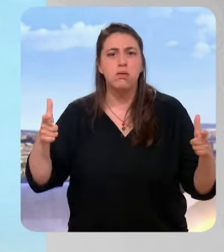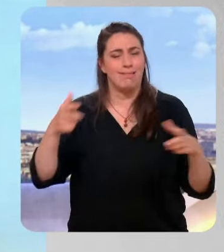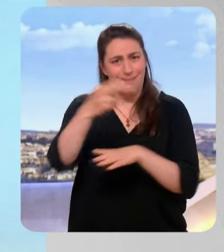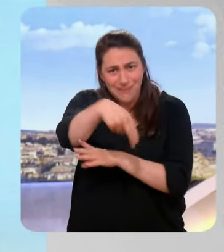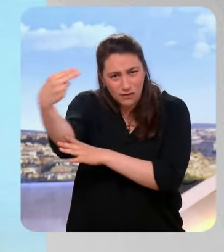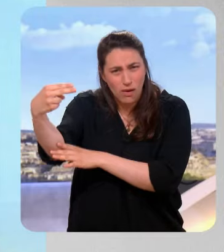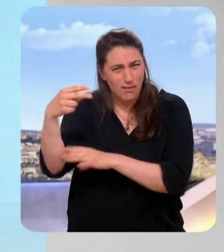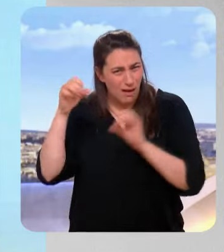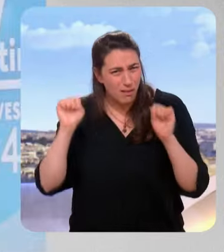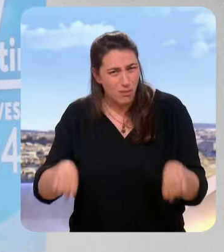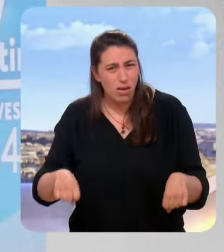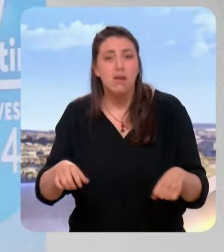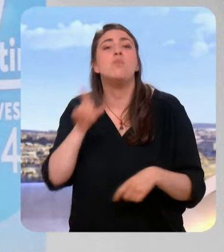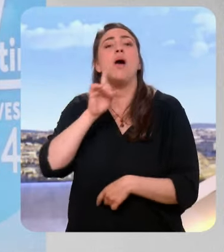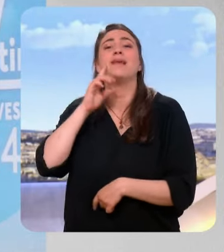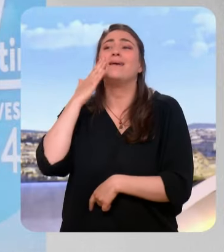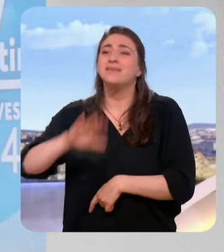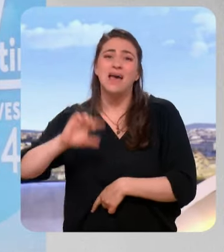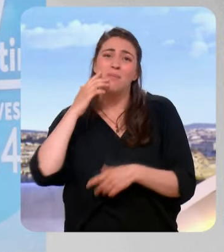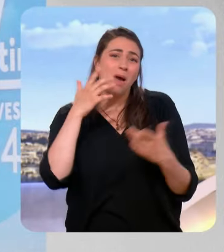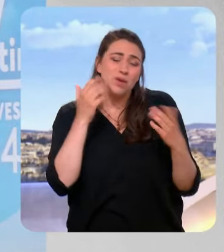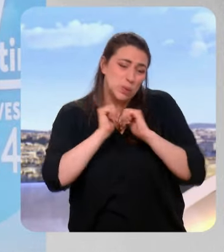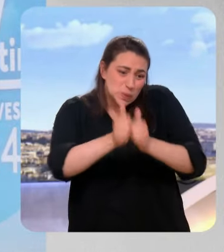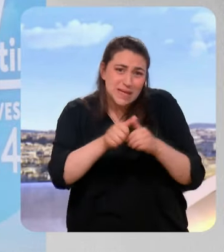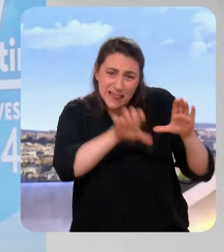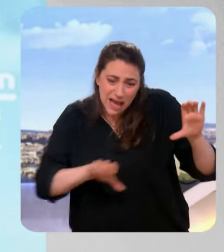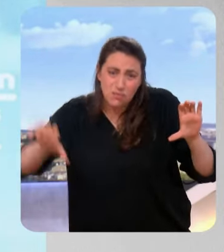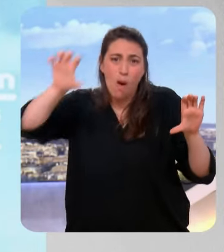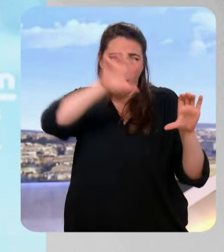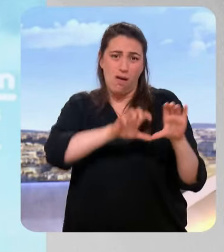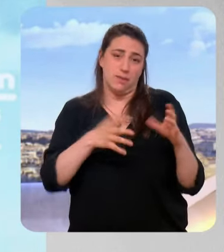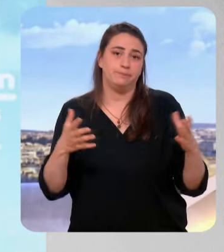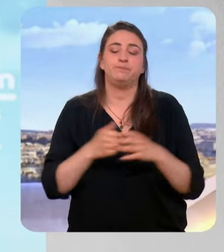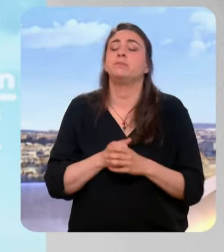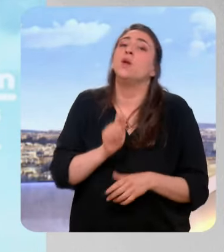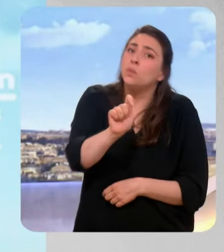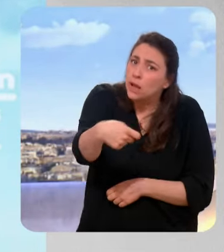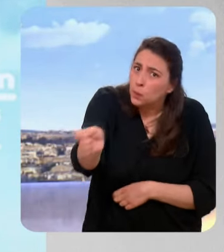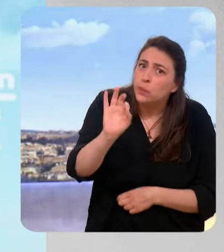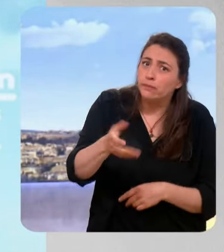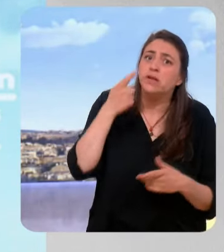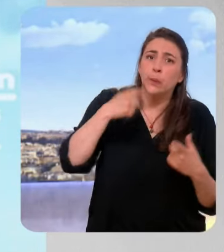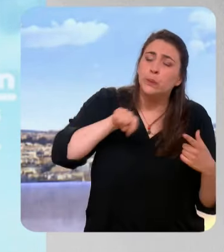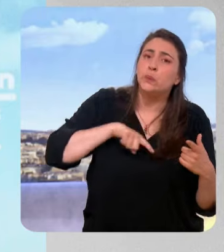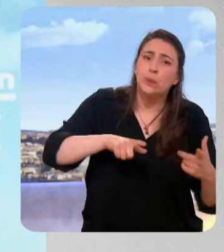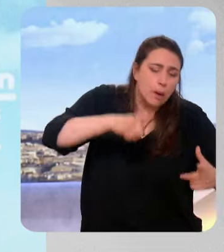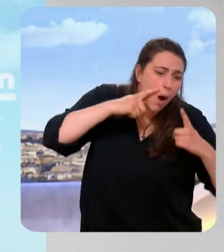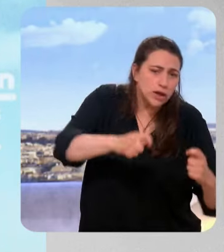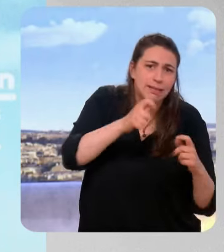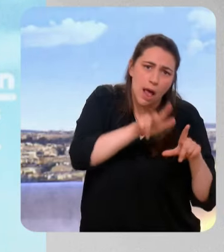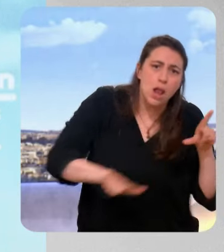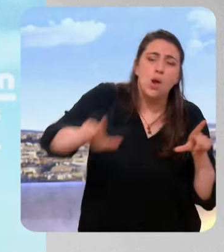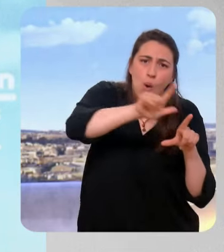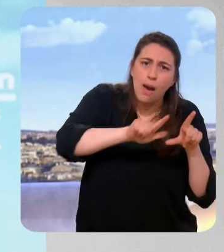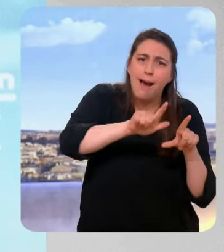fois une élection différente selon les territoires. – Dans ces projections, nous tenons compte de la situation locale et surtout de la configuration de l'étiquette politique